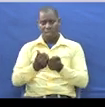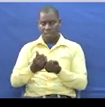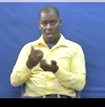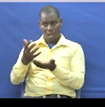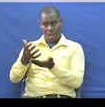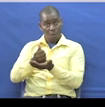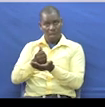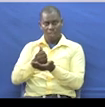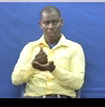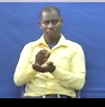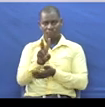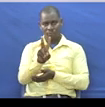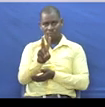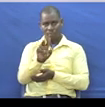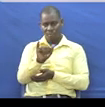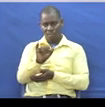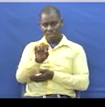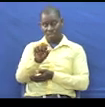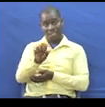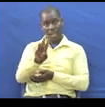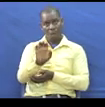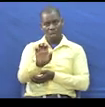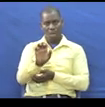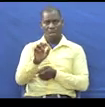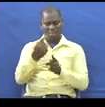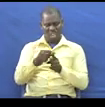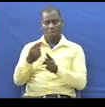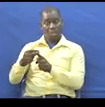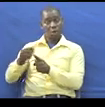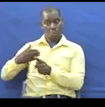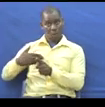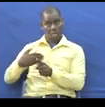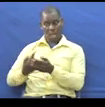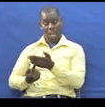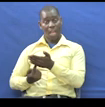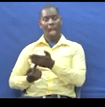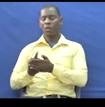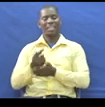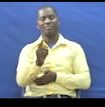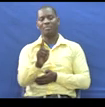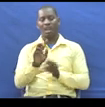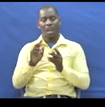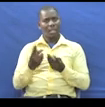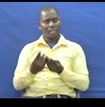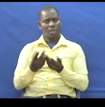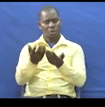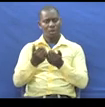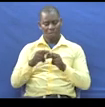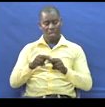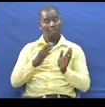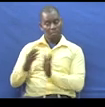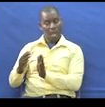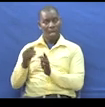Visawe Vyamaneno Yale Yale Unayo Ataka Wewe Yatoke Badala Yake Unezo Kapata Maneno